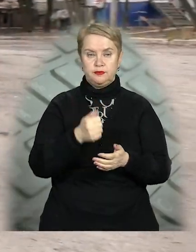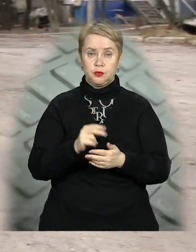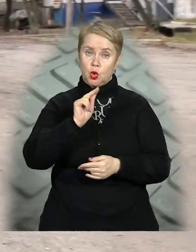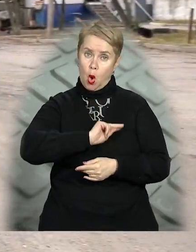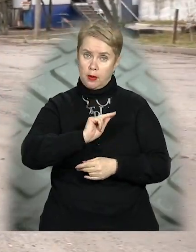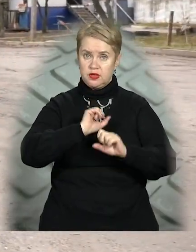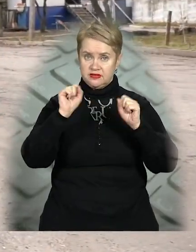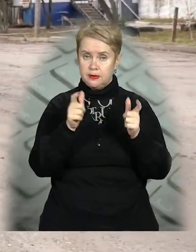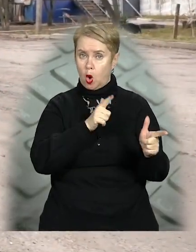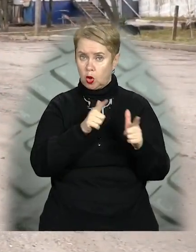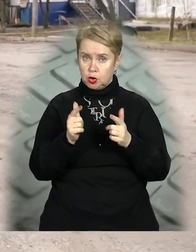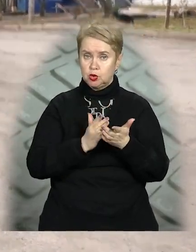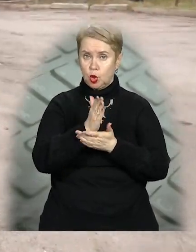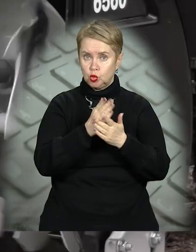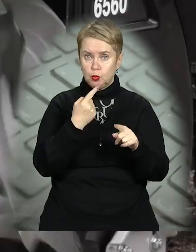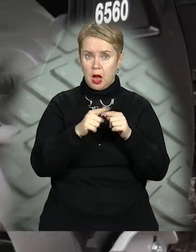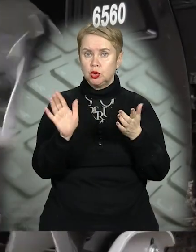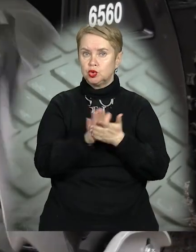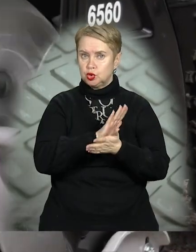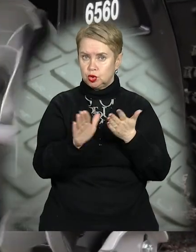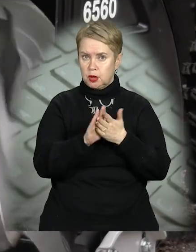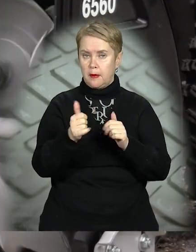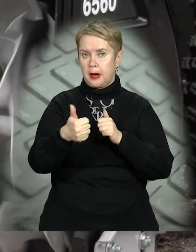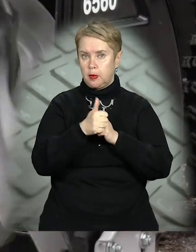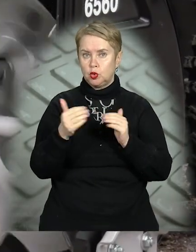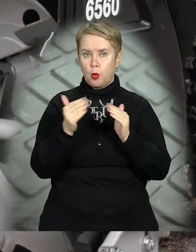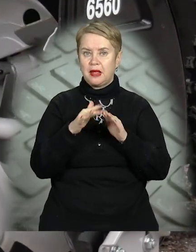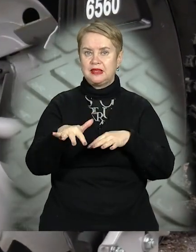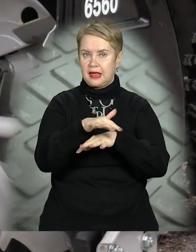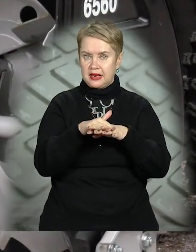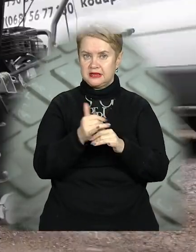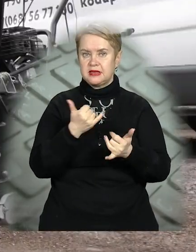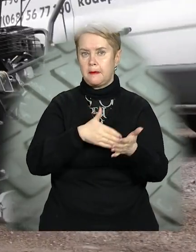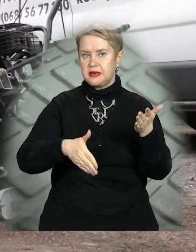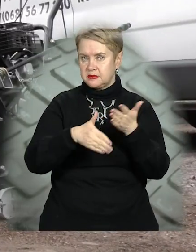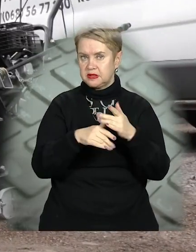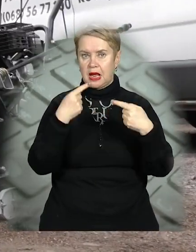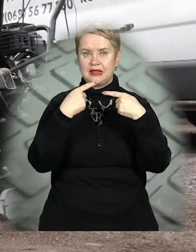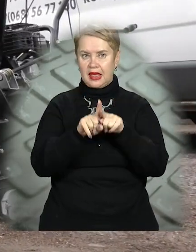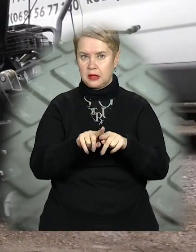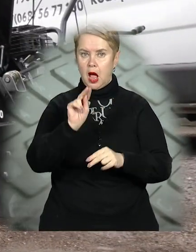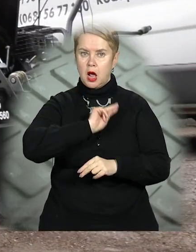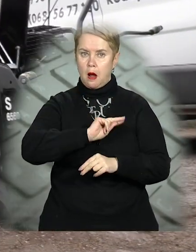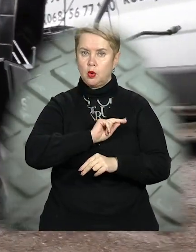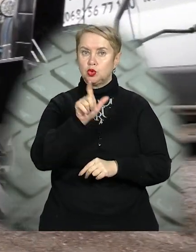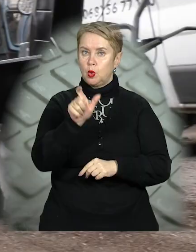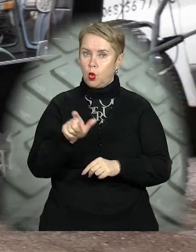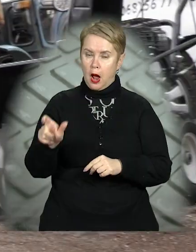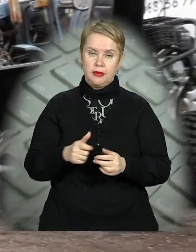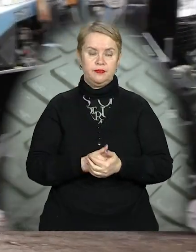роботи взимку готові і служби, які чистатимуть прибудинкові території. Вони забезпечені і технікою, і робочими руками.